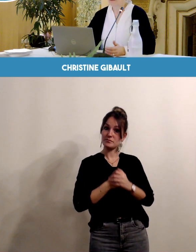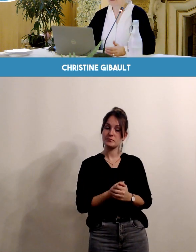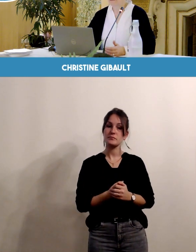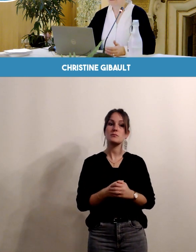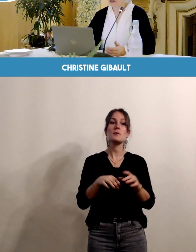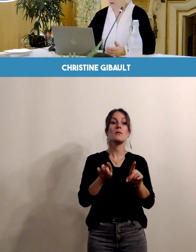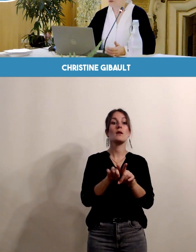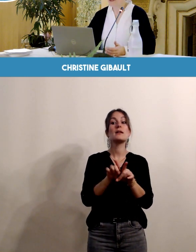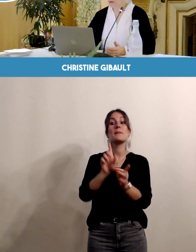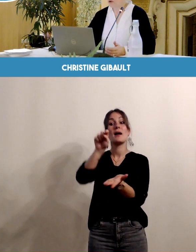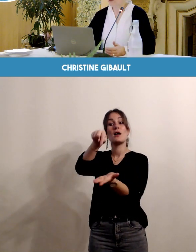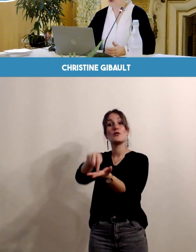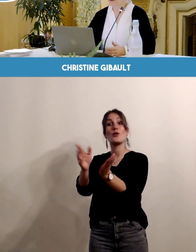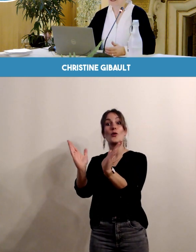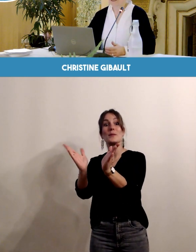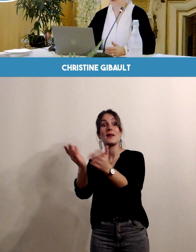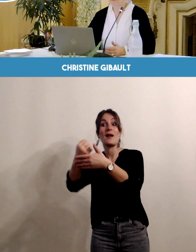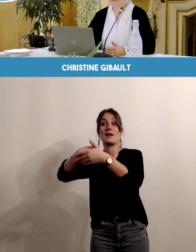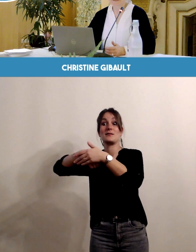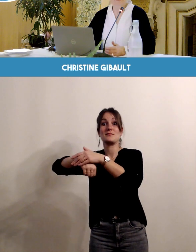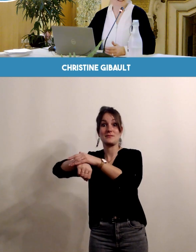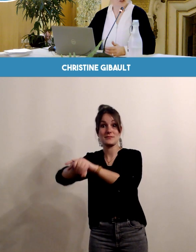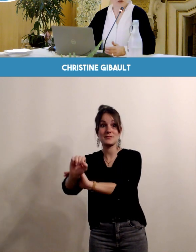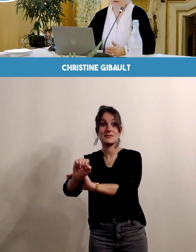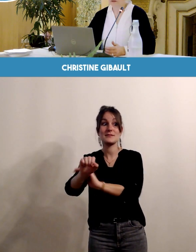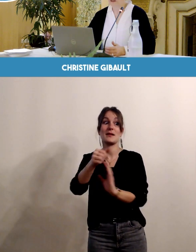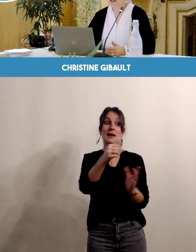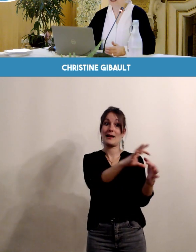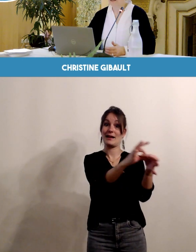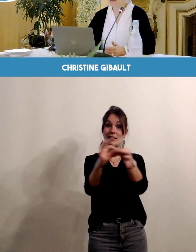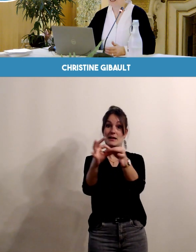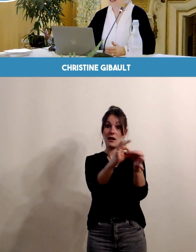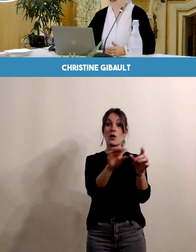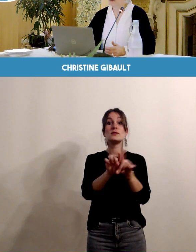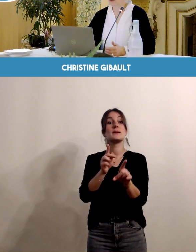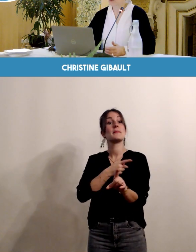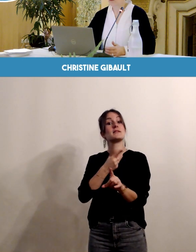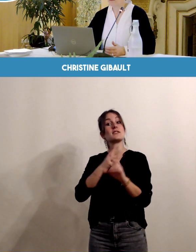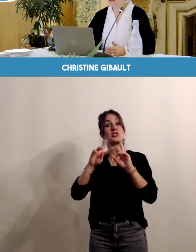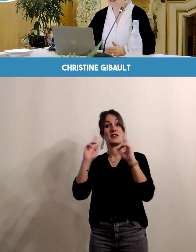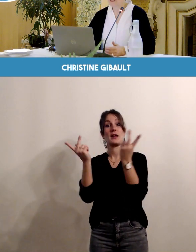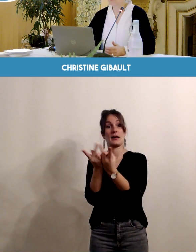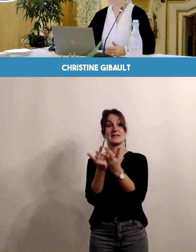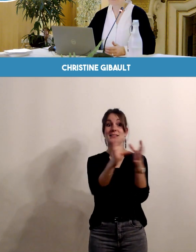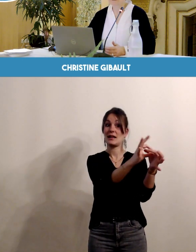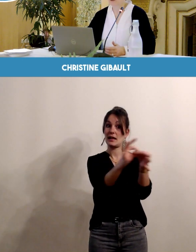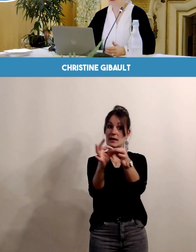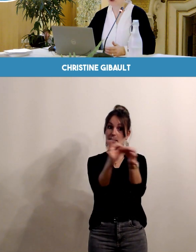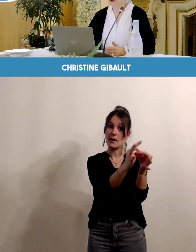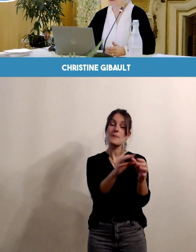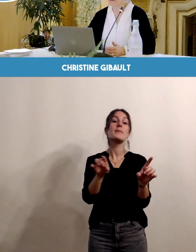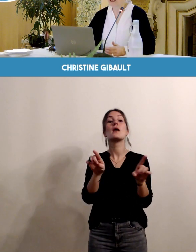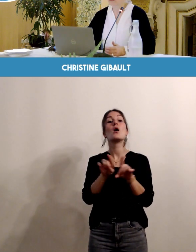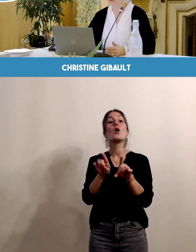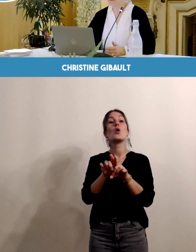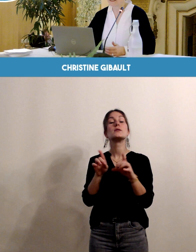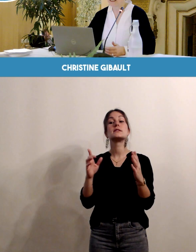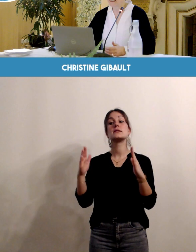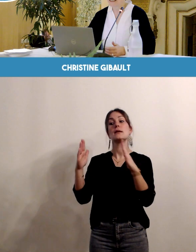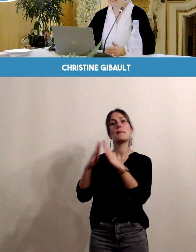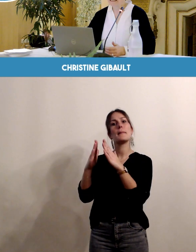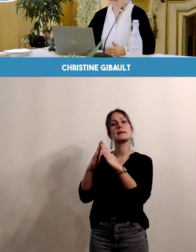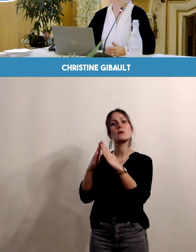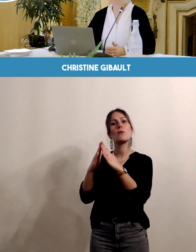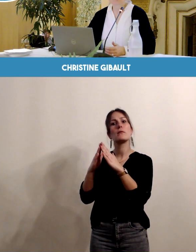le lien avec la maternité, le lieu d'accouchement et le médecin traitant et veiller que votre suivi à